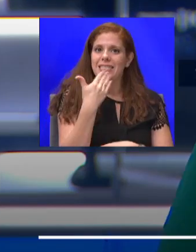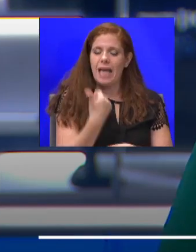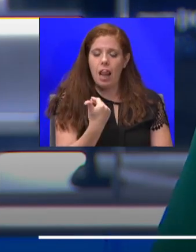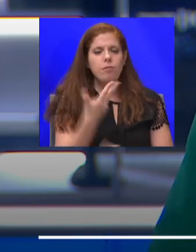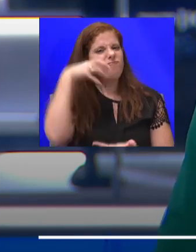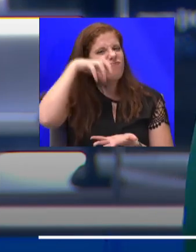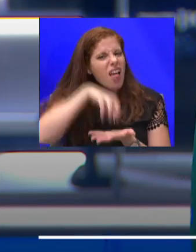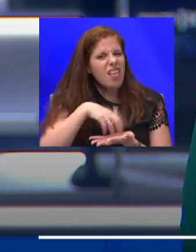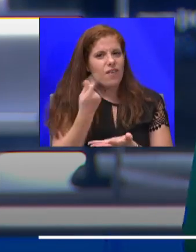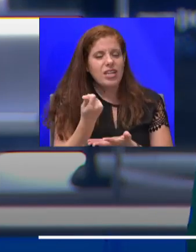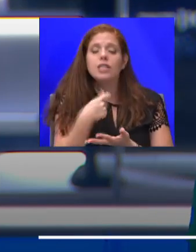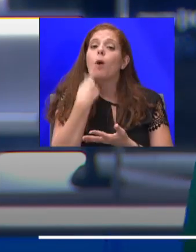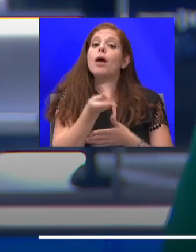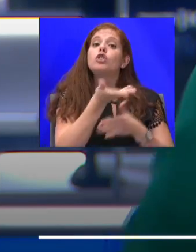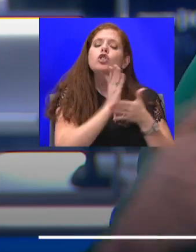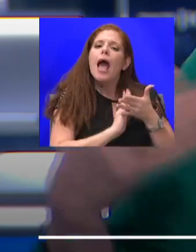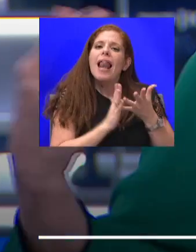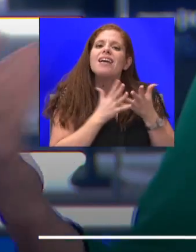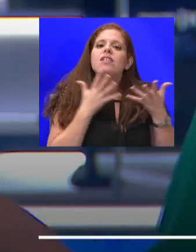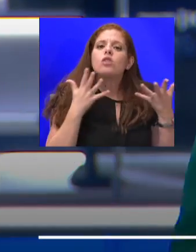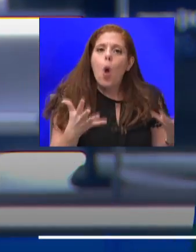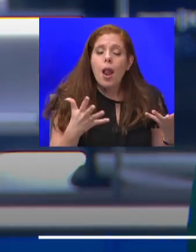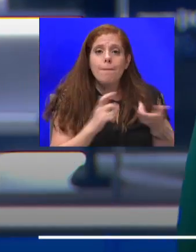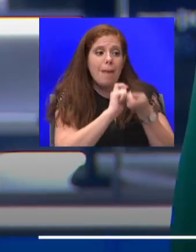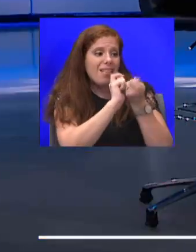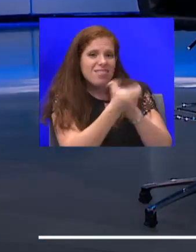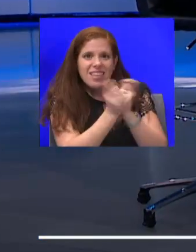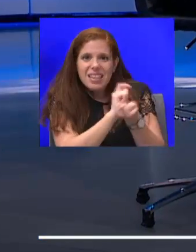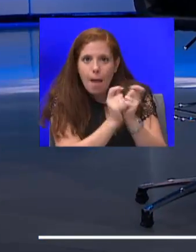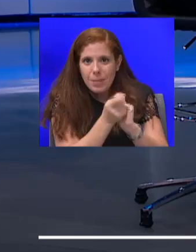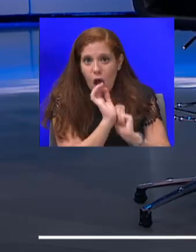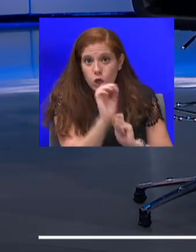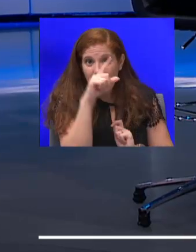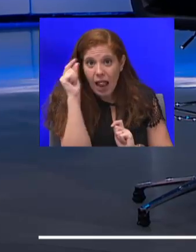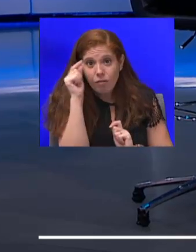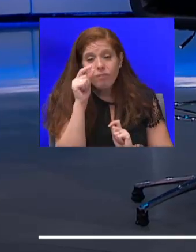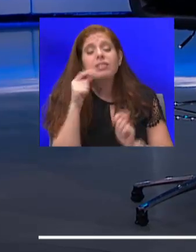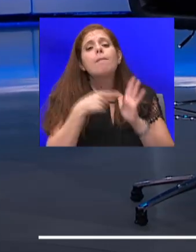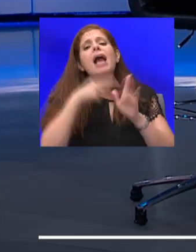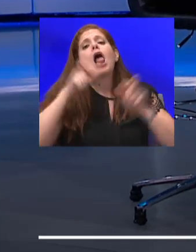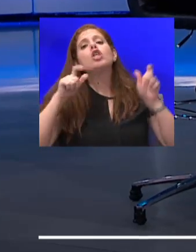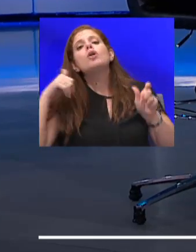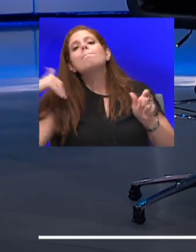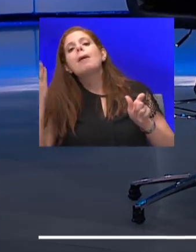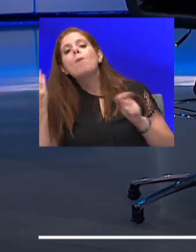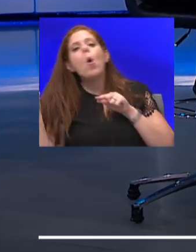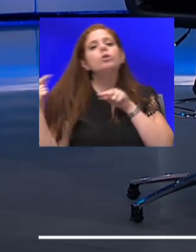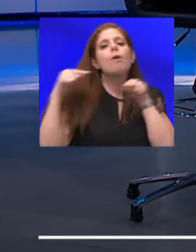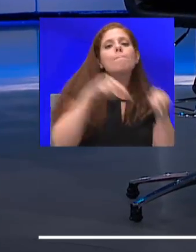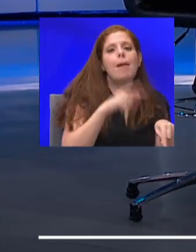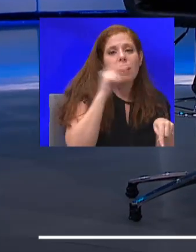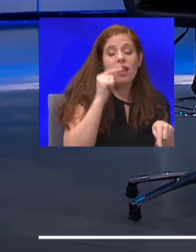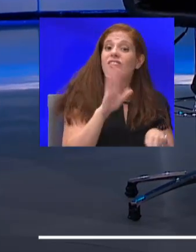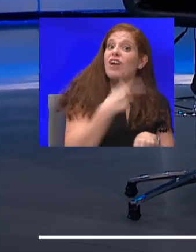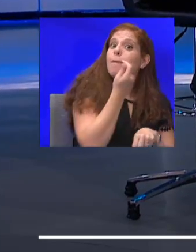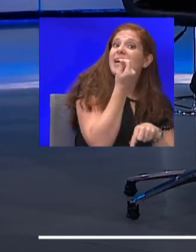גדול מהדינמיקה שלה באה מאנשים מבחוץ שבאים לתל אביב, וכסף מבחוץ שבא לתל אביב. אבל